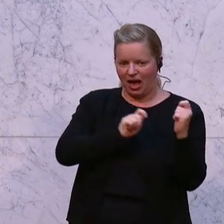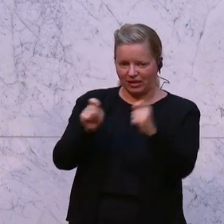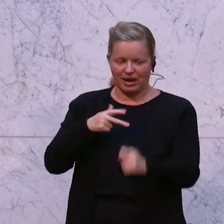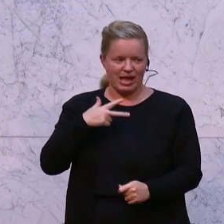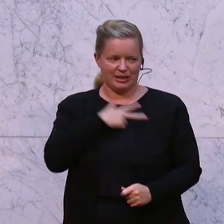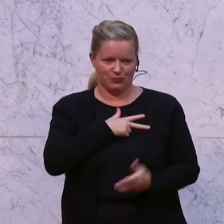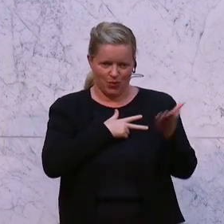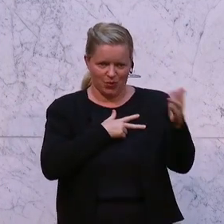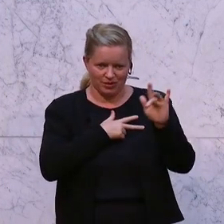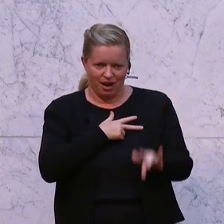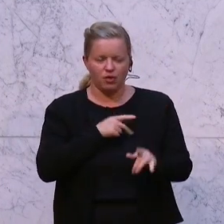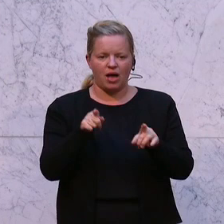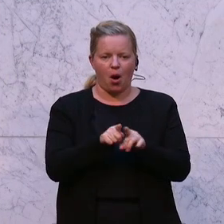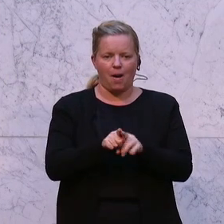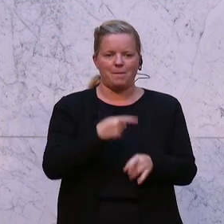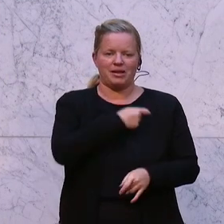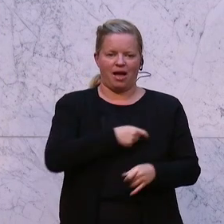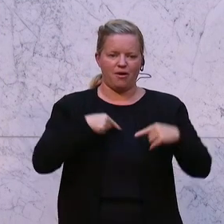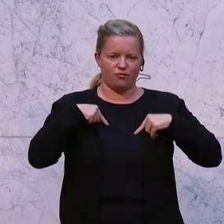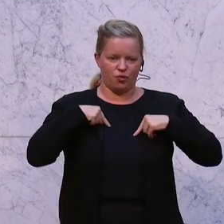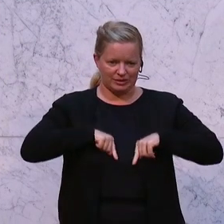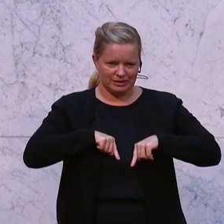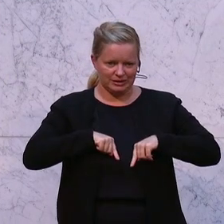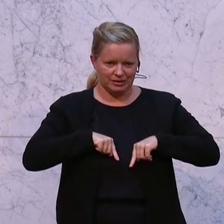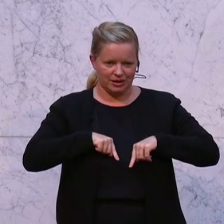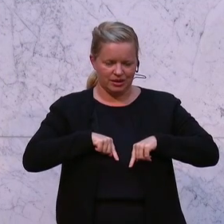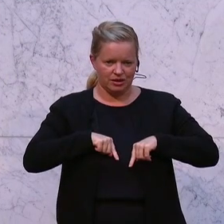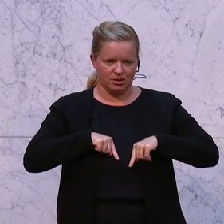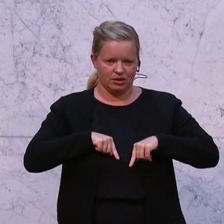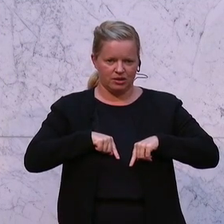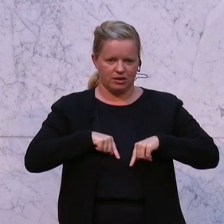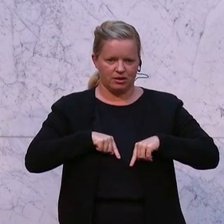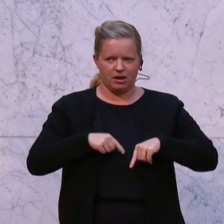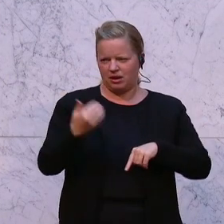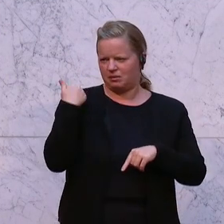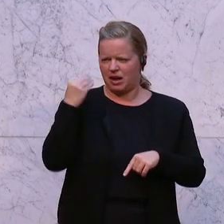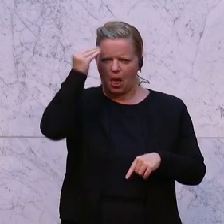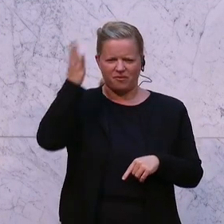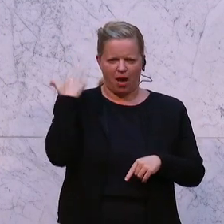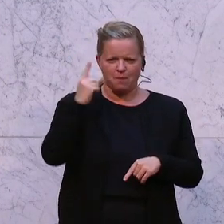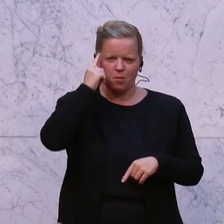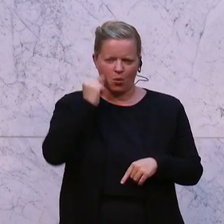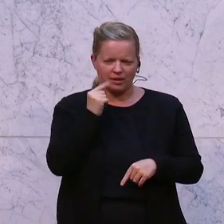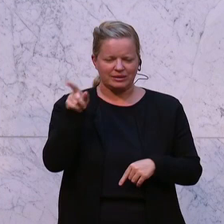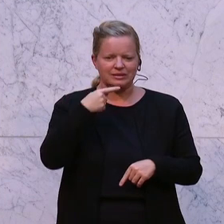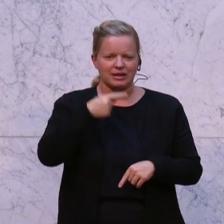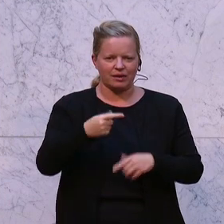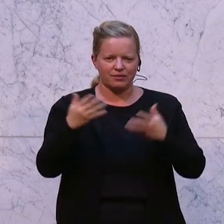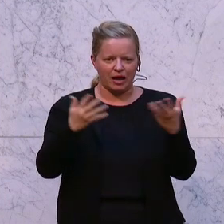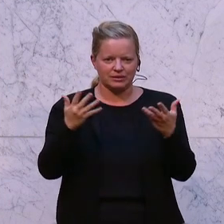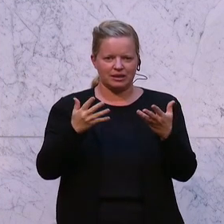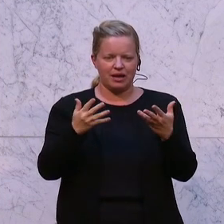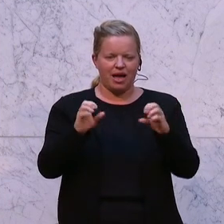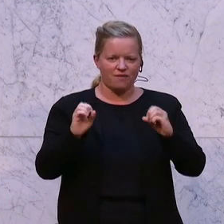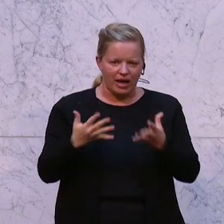und auch aufgrund der Aussagen des Parteivorsitzenden des Neuen kürzlich, ich glaube am Montag war es, die Bewältigung der